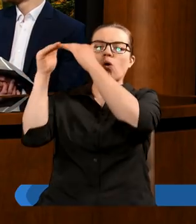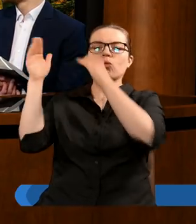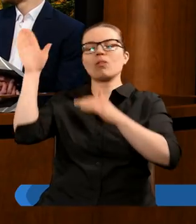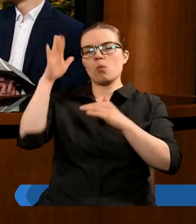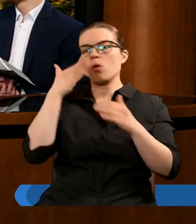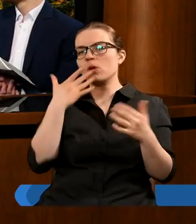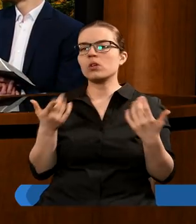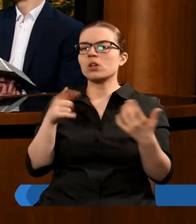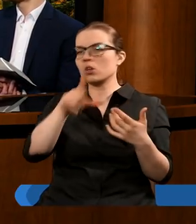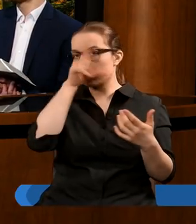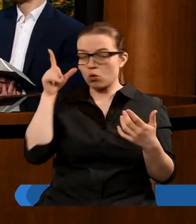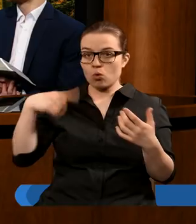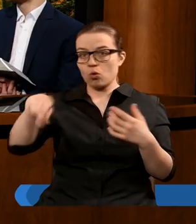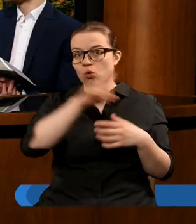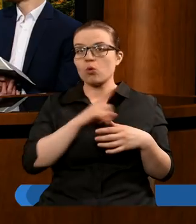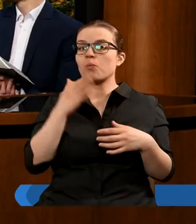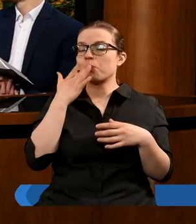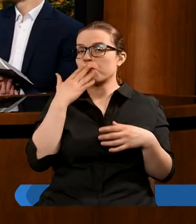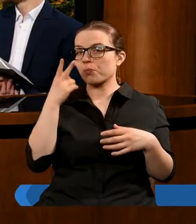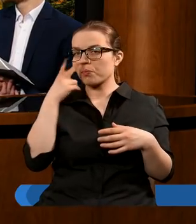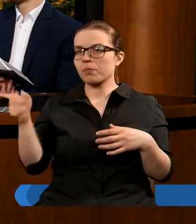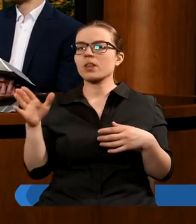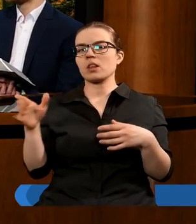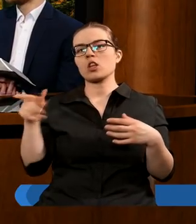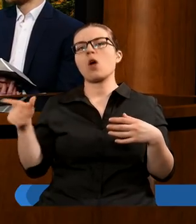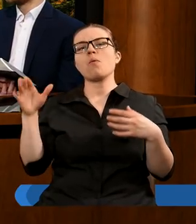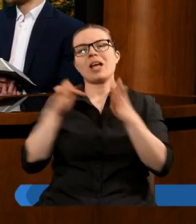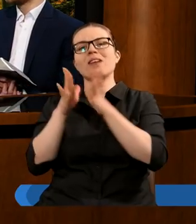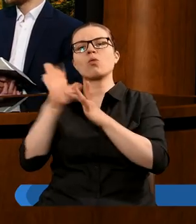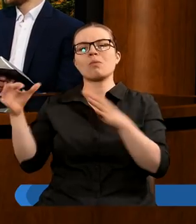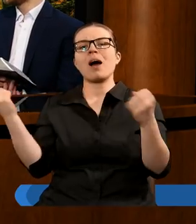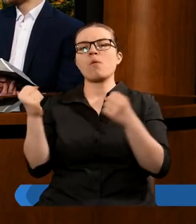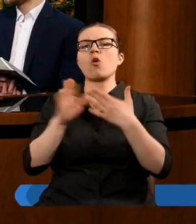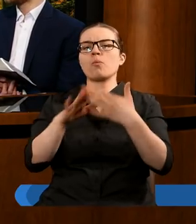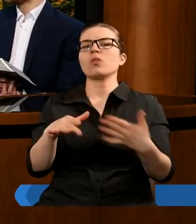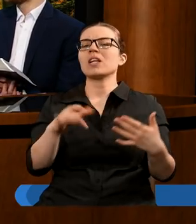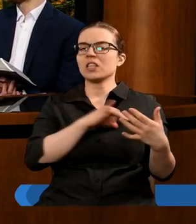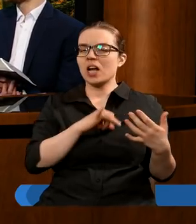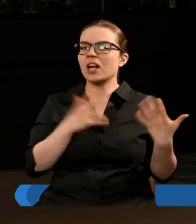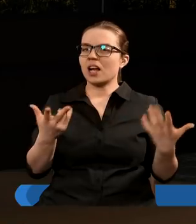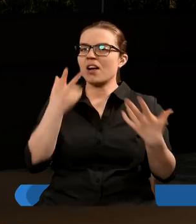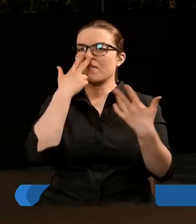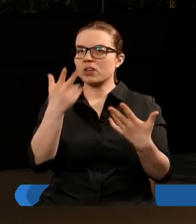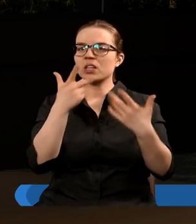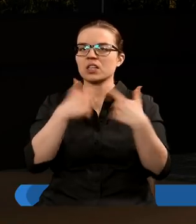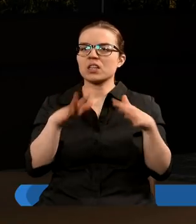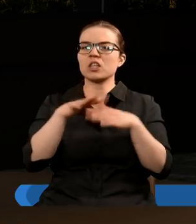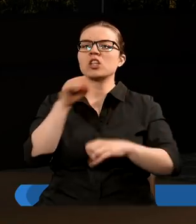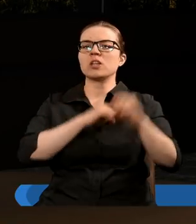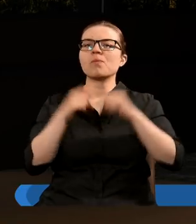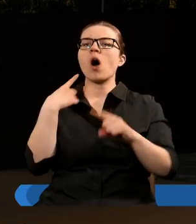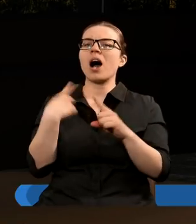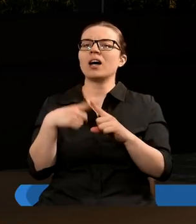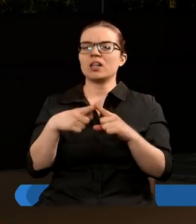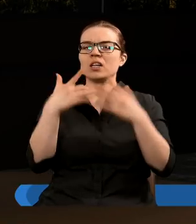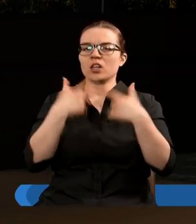lub gdy mówił, że ma moc odpuszczania grzechów. I gdy spojrzymy na Kościół rzymskokatolicki,